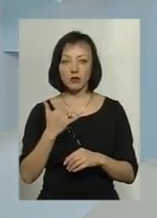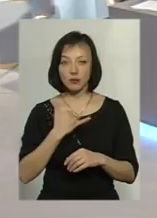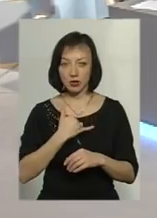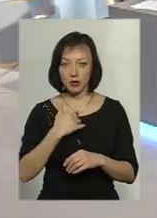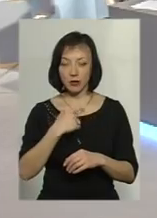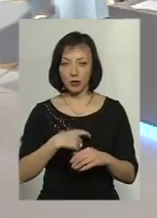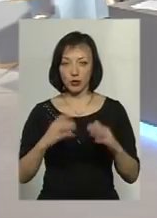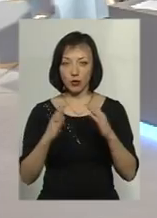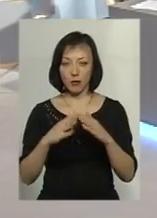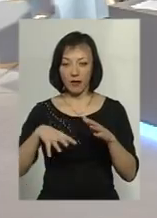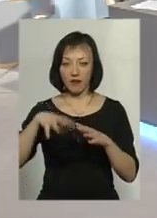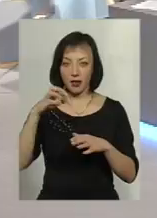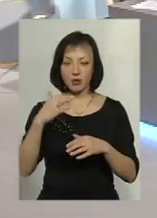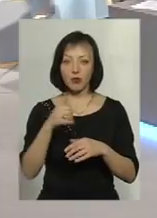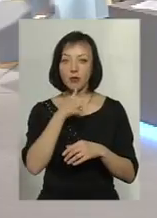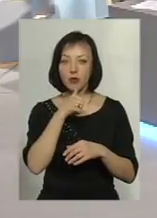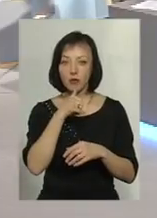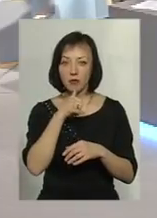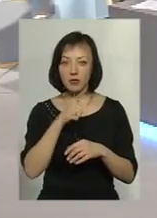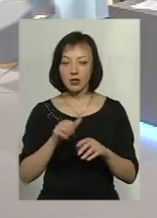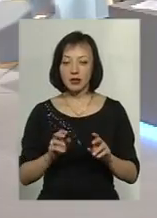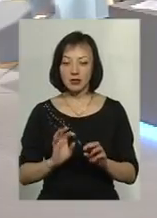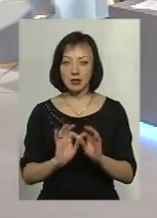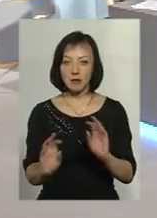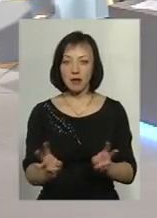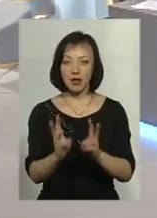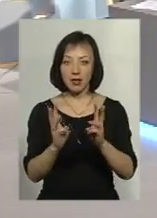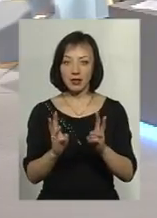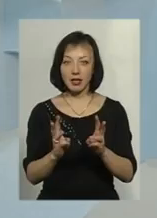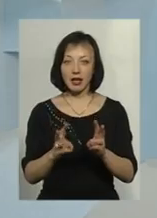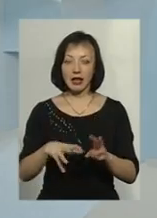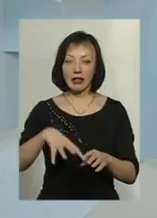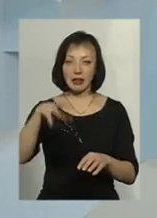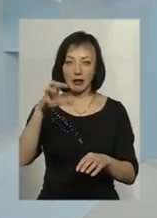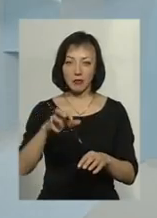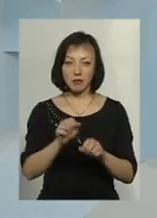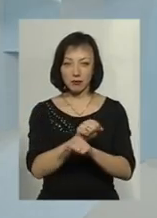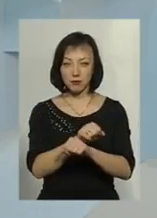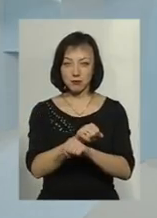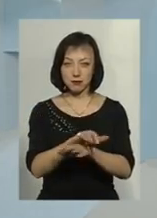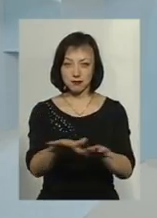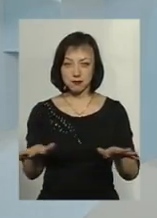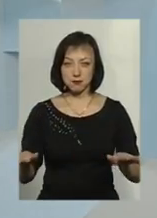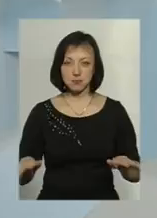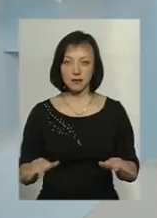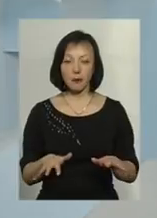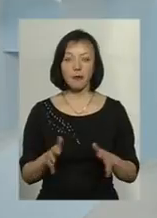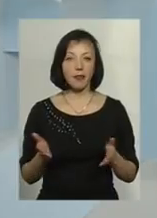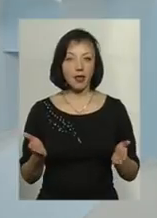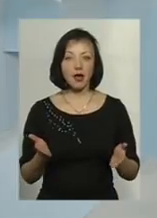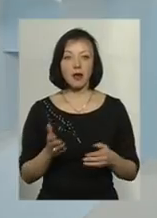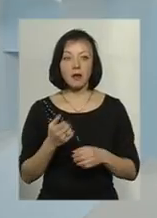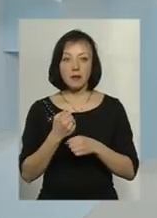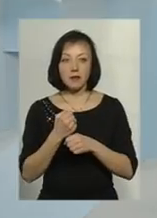себе вдома витяжку і пробував запалити камін, всіх дим мене гнало прямо в приміщення. Тобто,